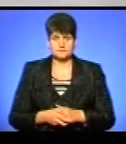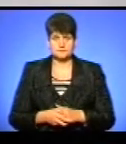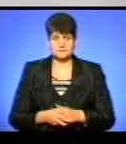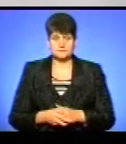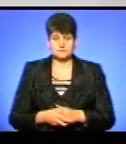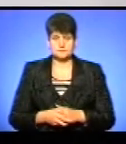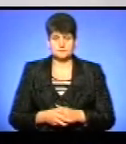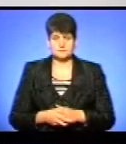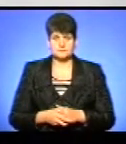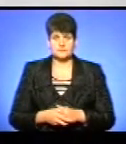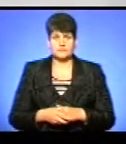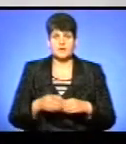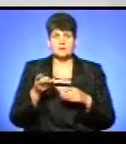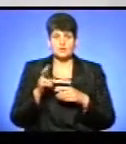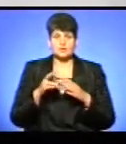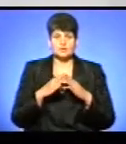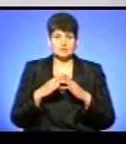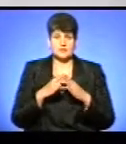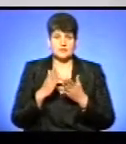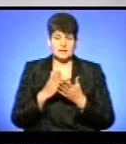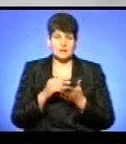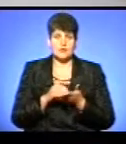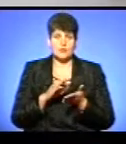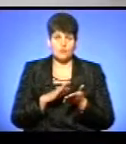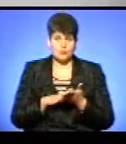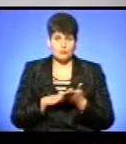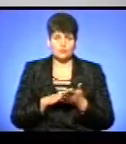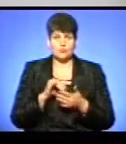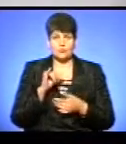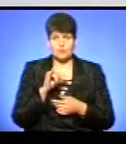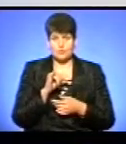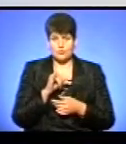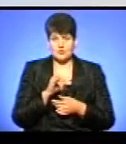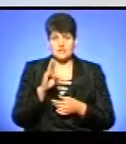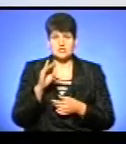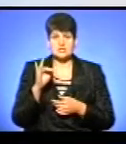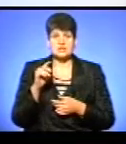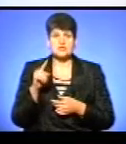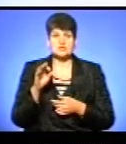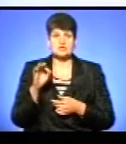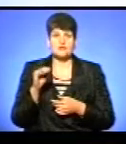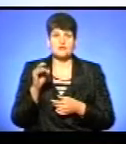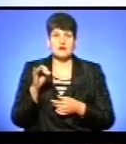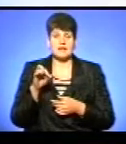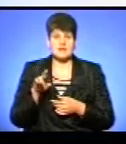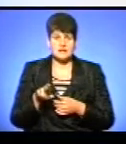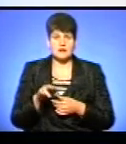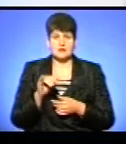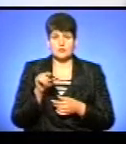Тут у нас сусід, який стоїть на обліку, в нього шизопренія. Він тут